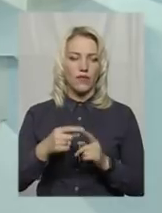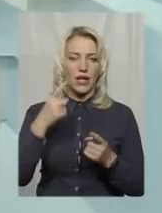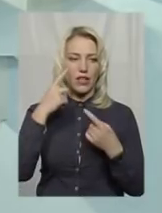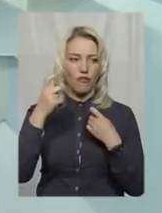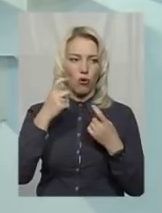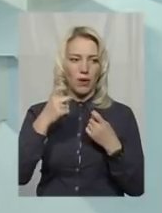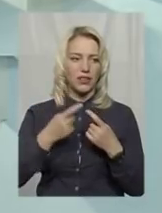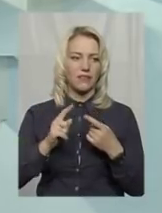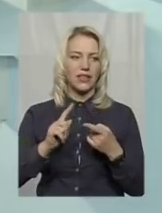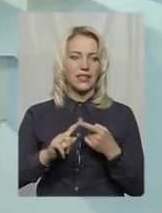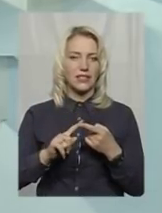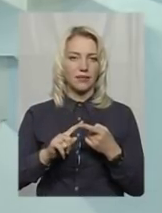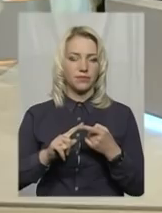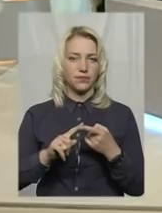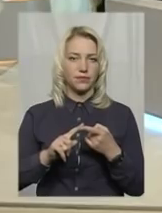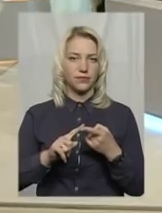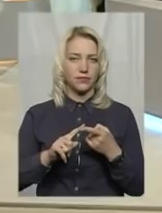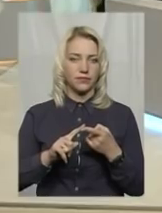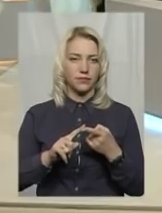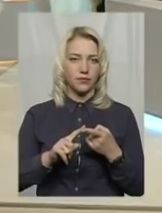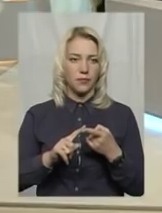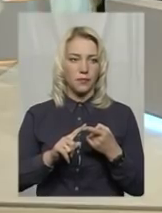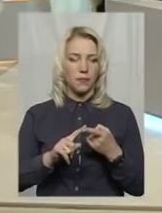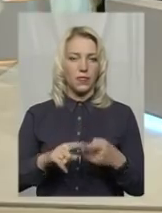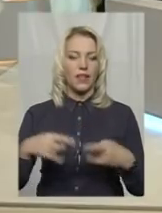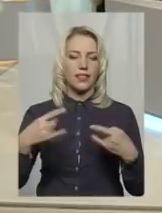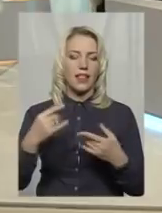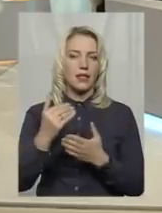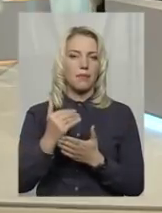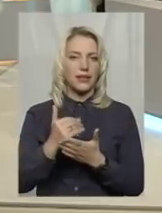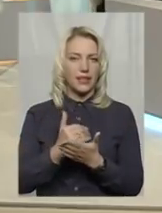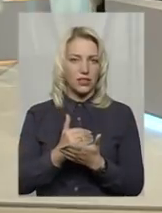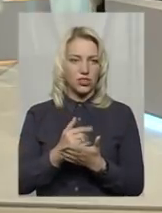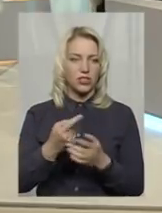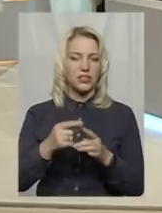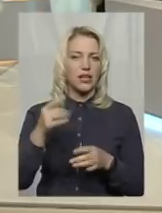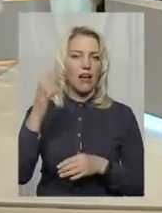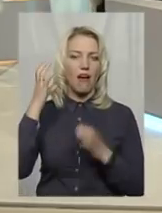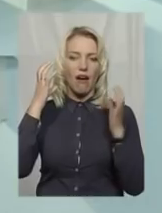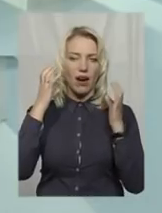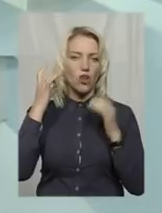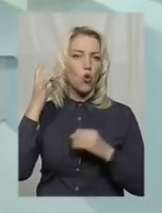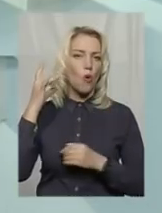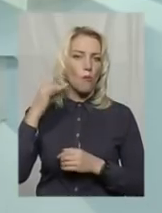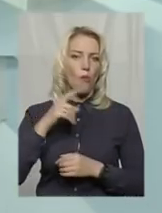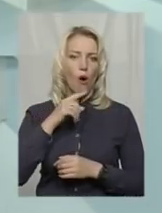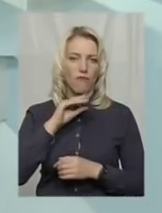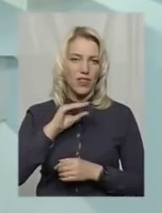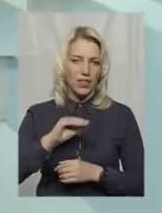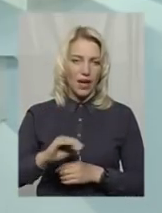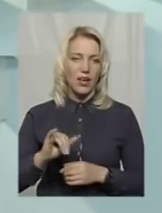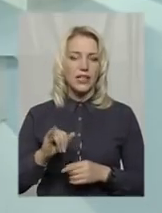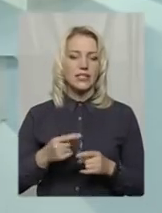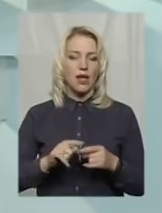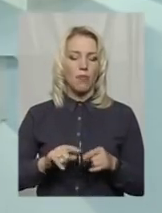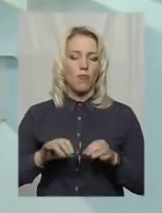це телепередачі, це радіомовлення, це проведення